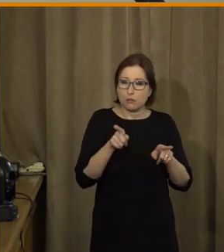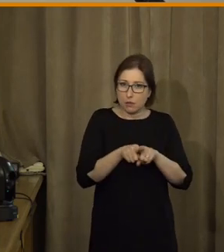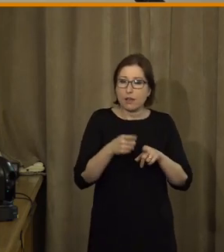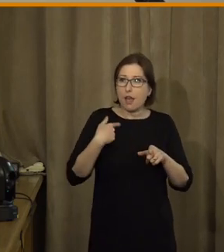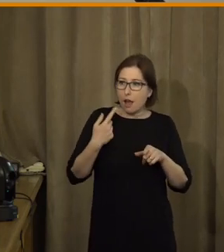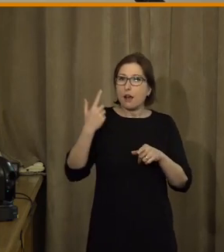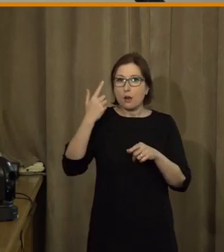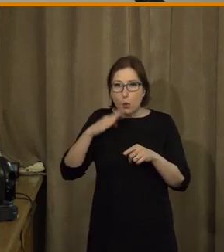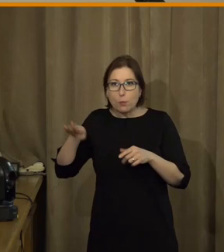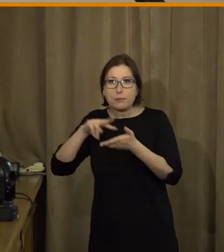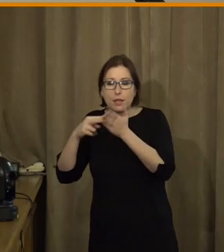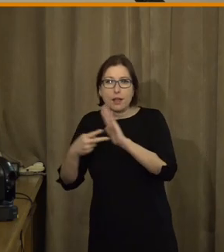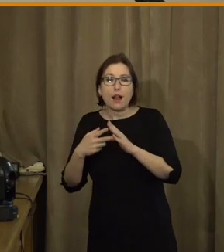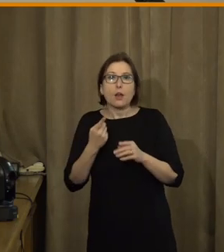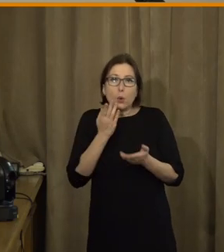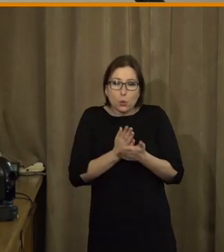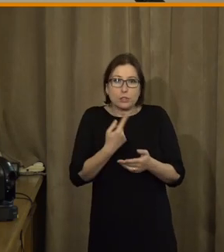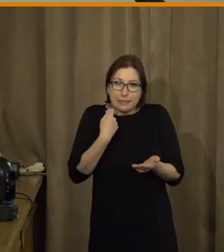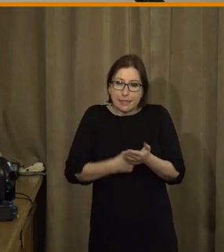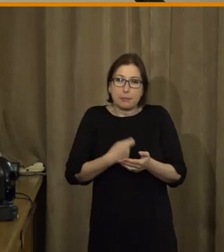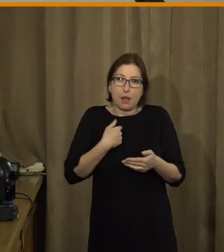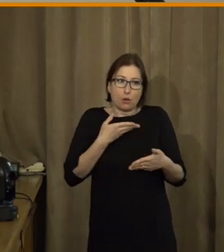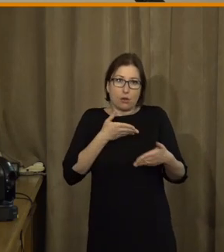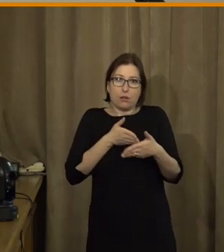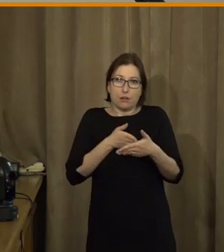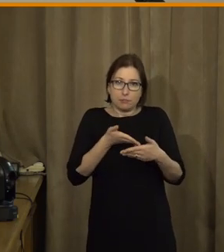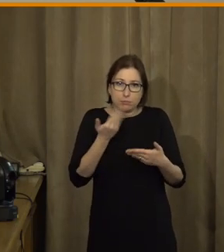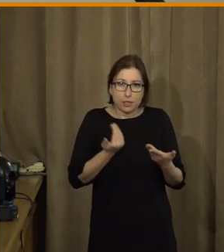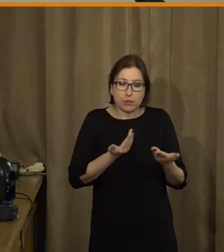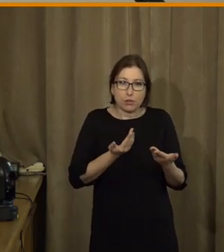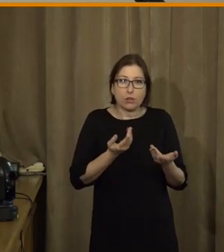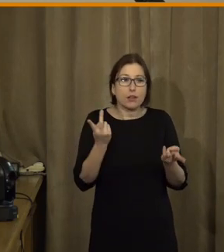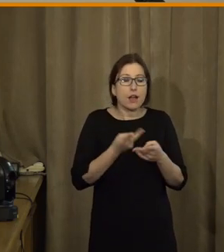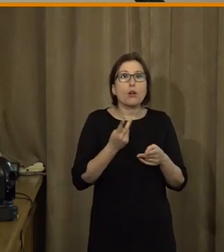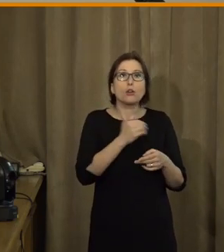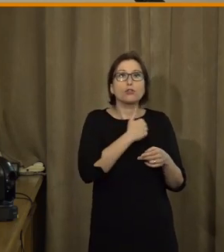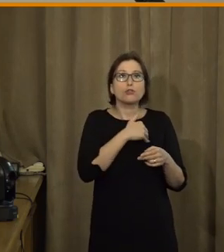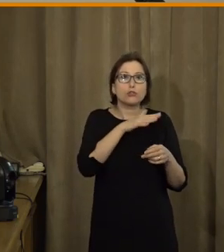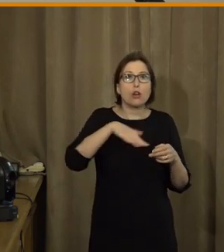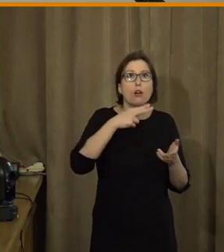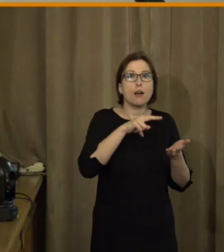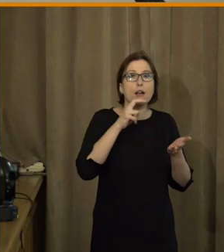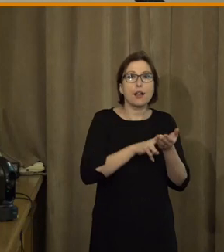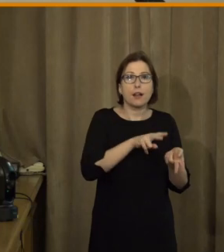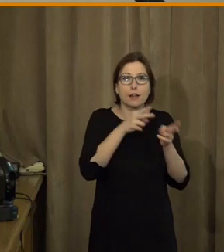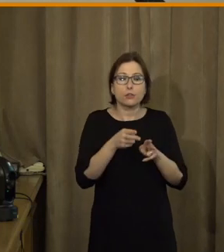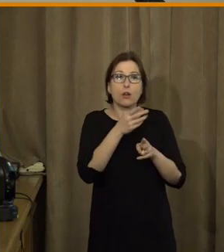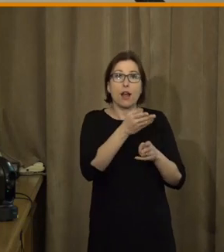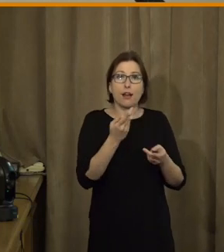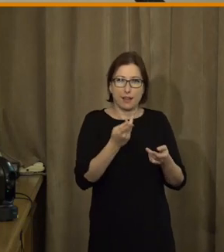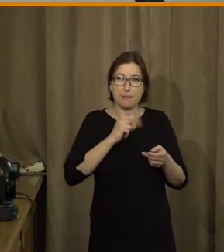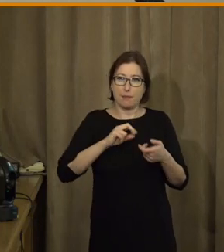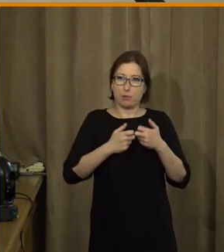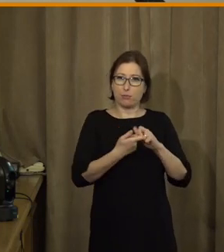se dostal do nějakého stavu digitálního vyloučení, kdy jako digitalizace naší školy mi přinesla určitý problém.